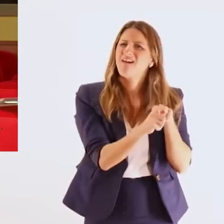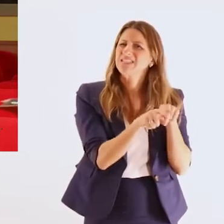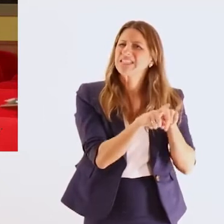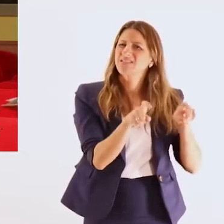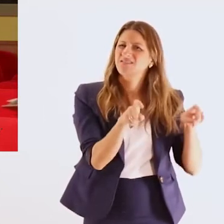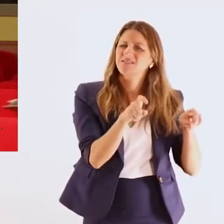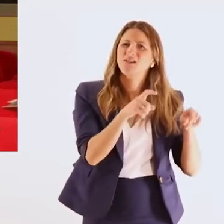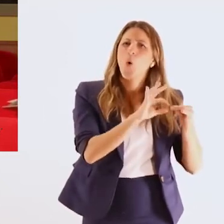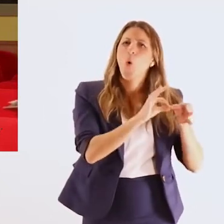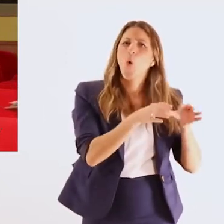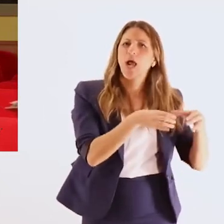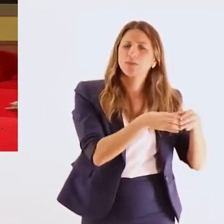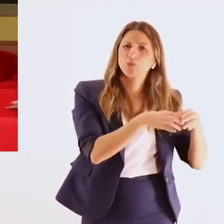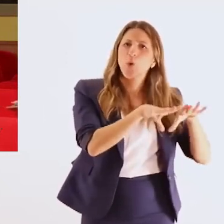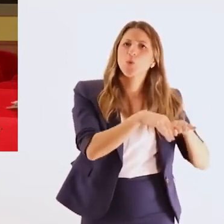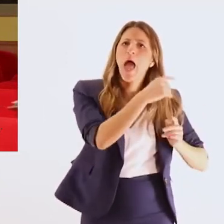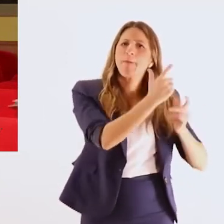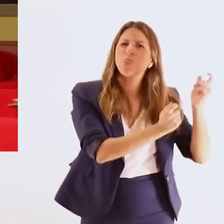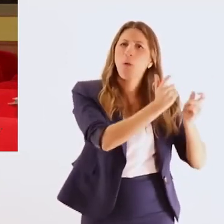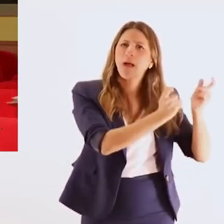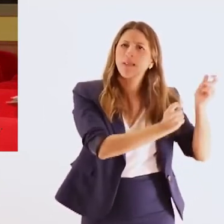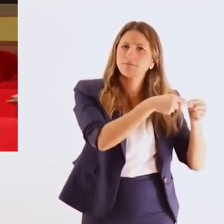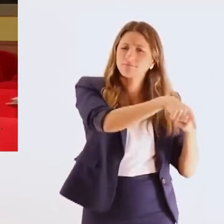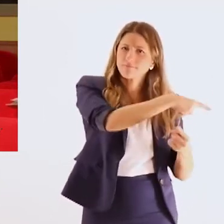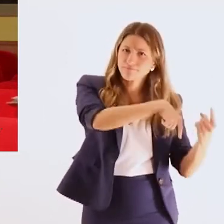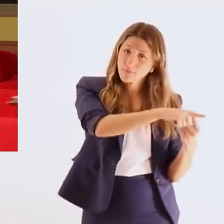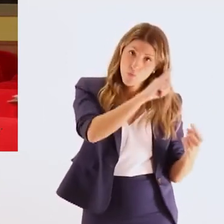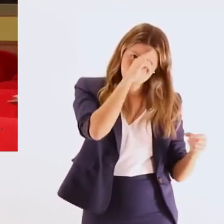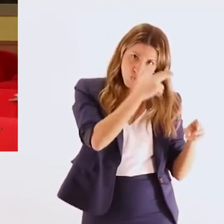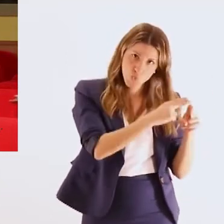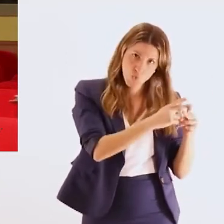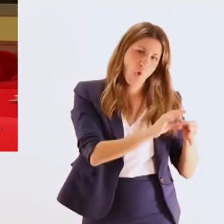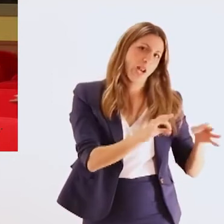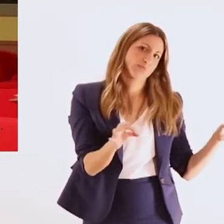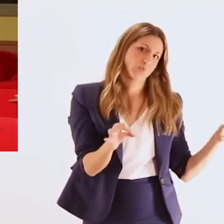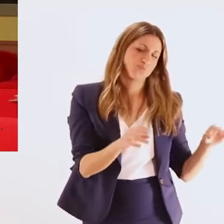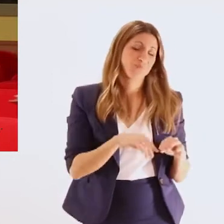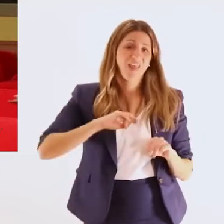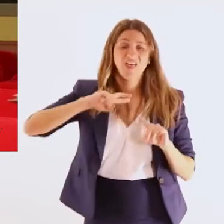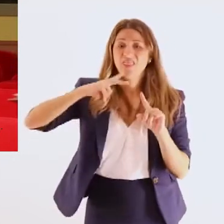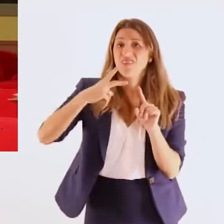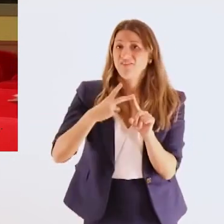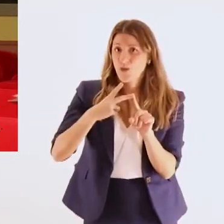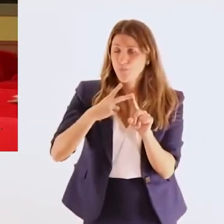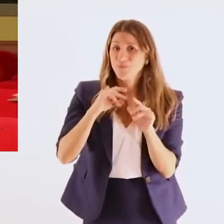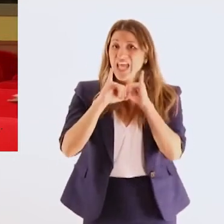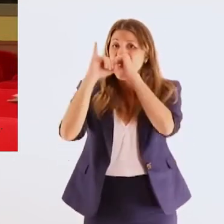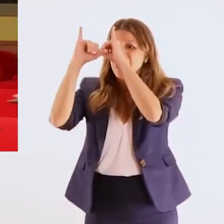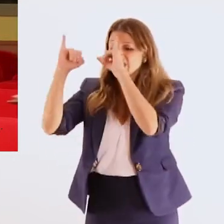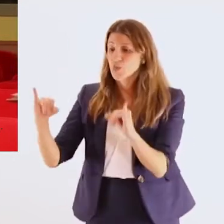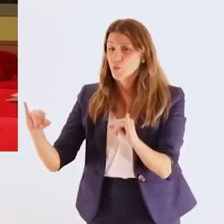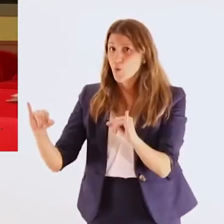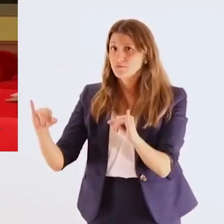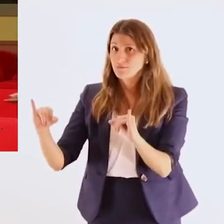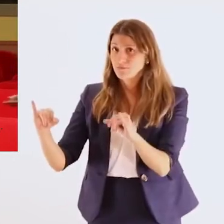Ινστιτούτο έχει υπογράψει πρωτόκολλο συνεργασίας μη μόνη συνεργασία με τον ΟΠΚ που είναι ο